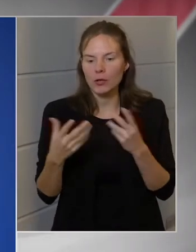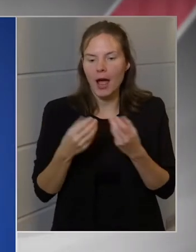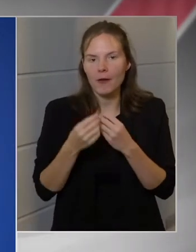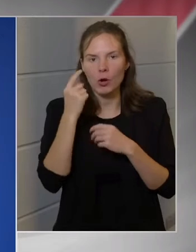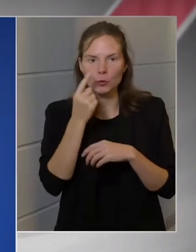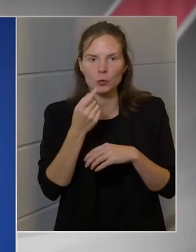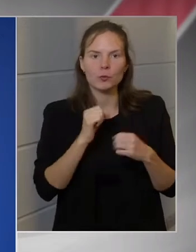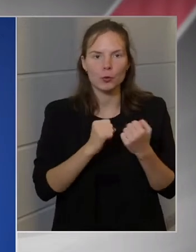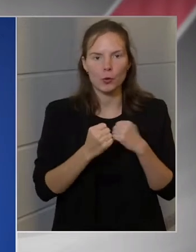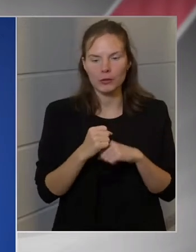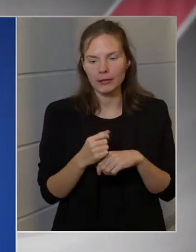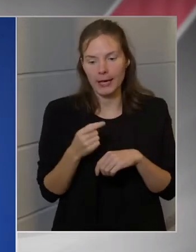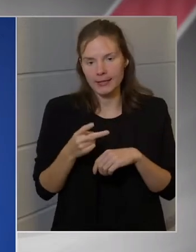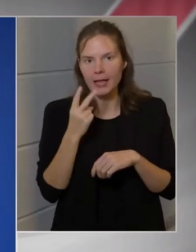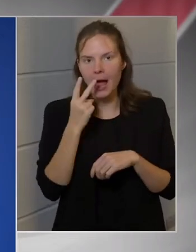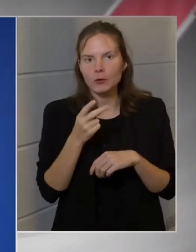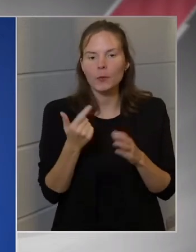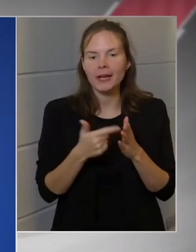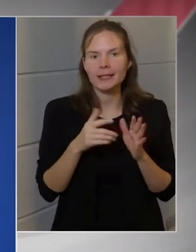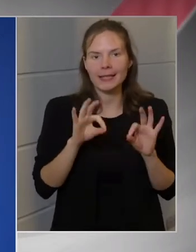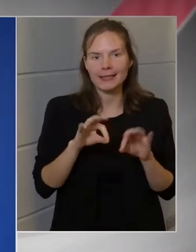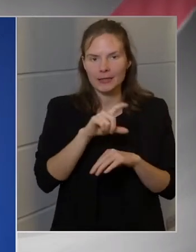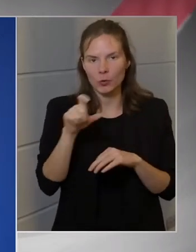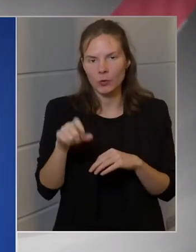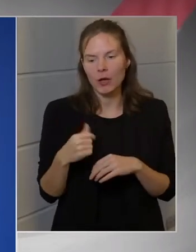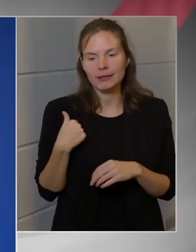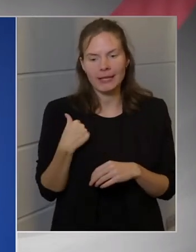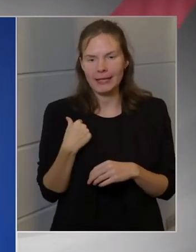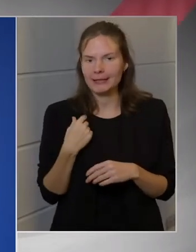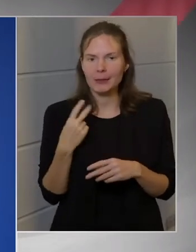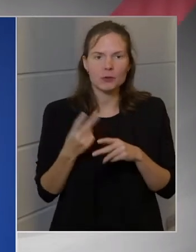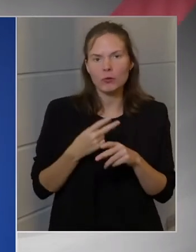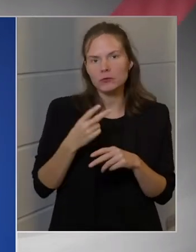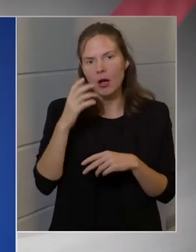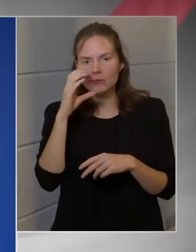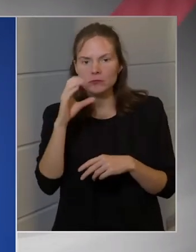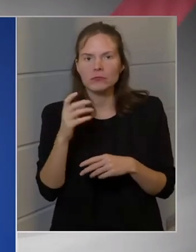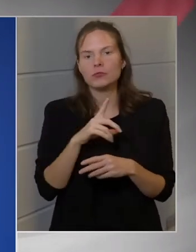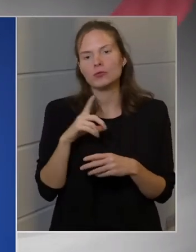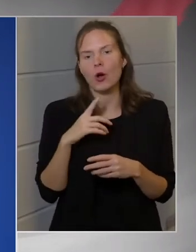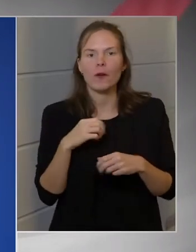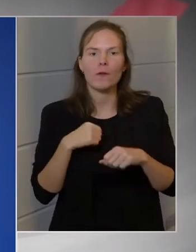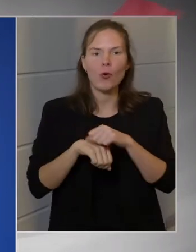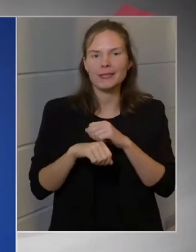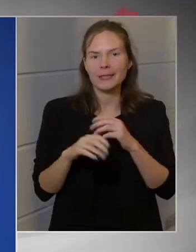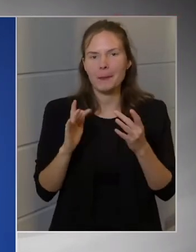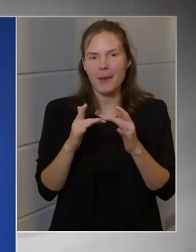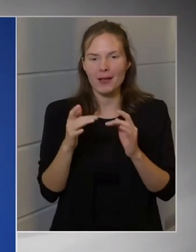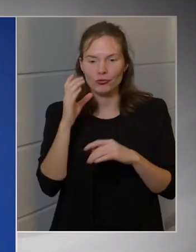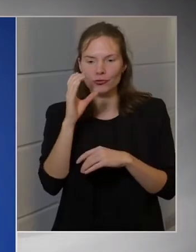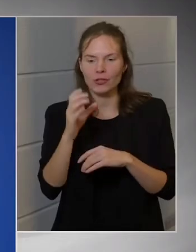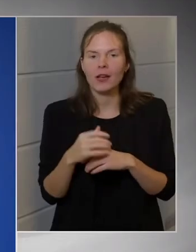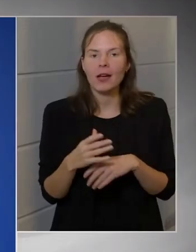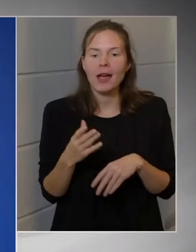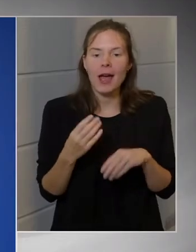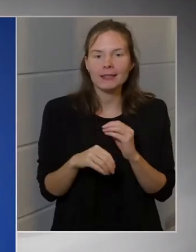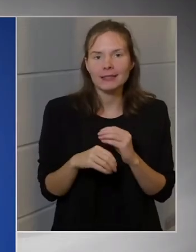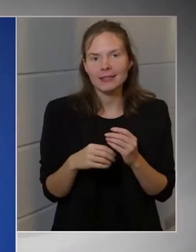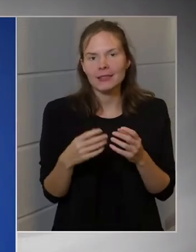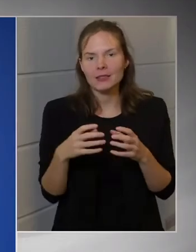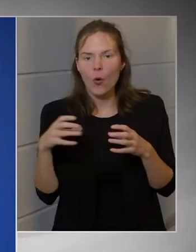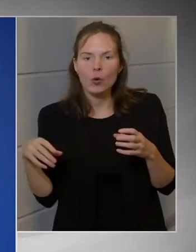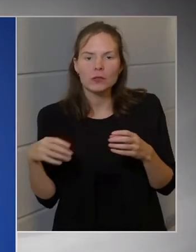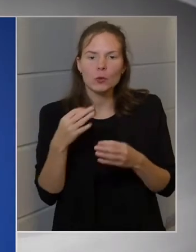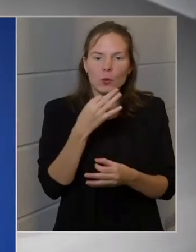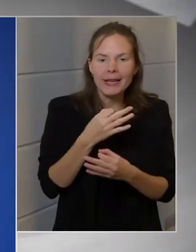-tíz óta, de amint nem vagyok tévénéző, illetve foci meccsek kivételével nem nagyon nézek meccset. Ezért azt a hosszú kérdezfeleget,